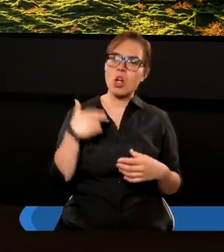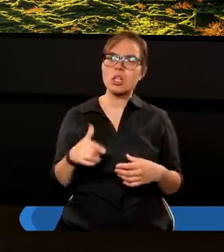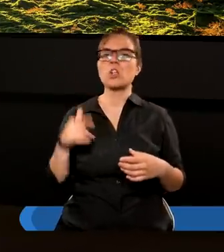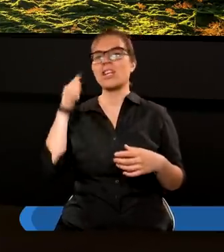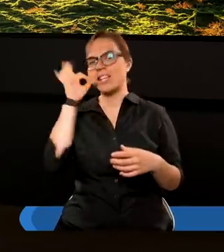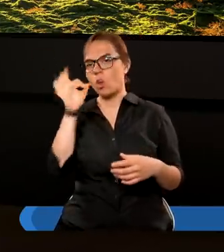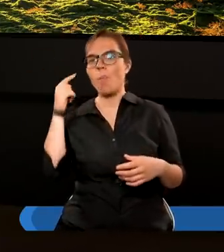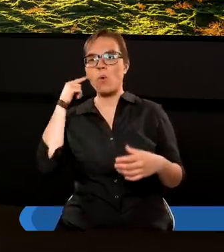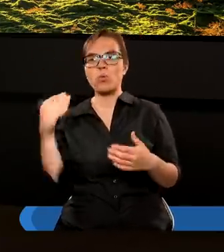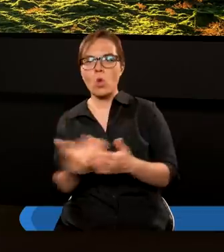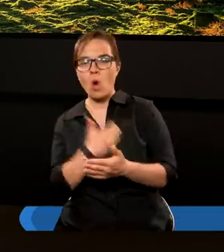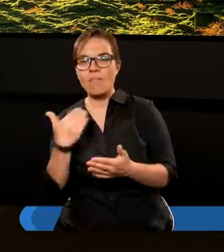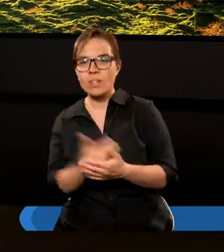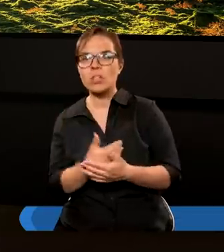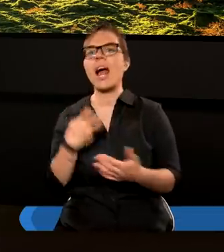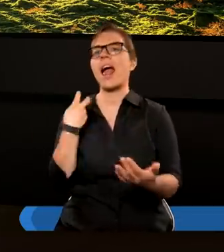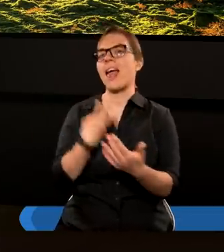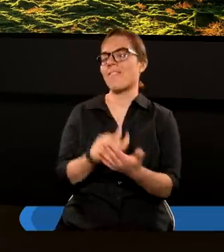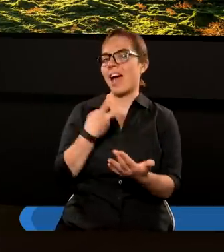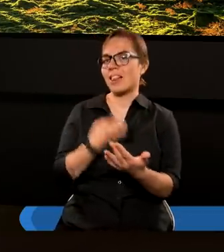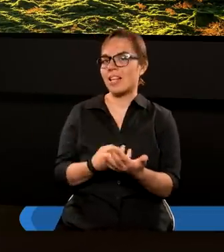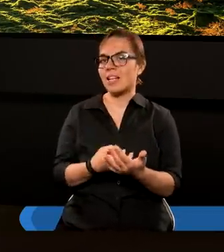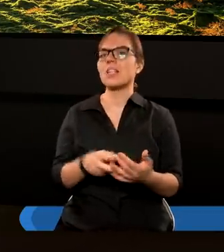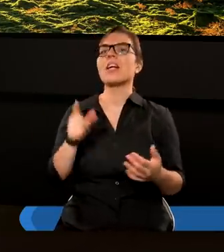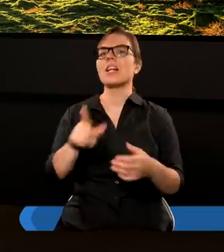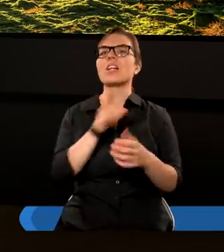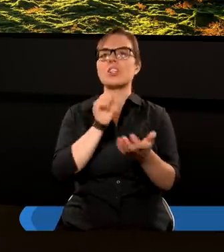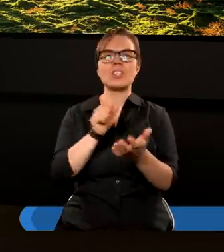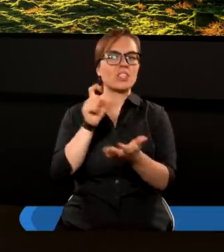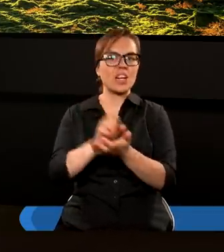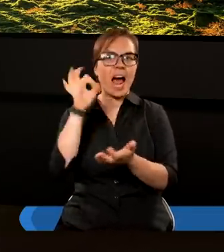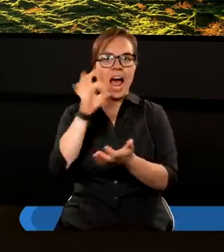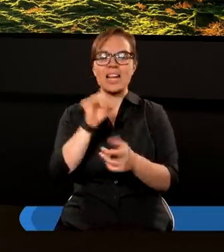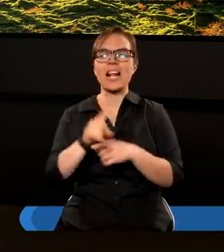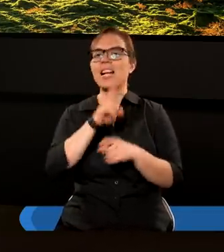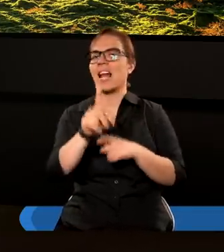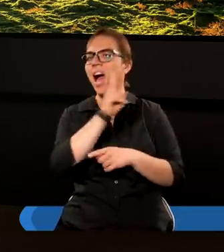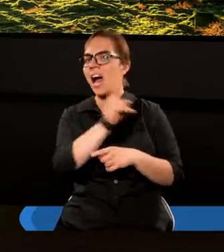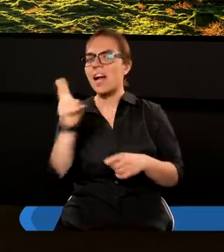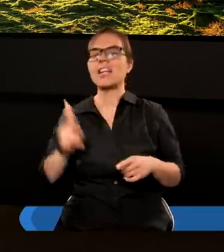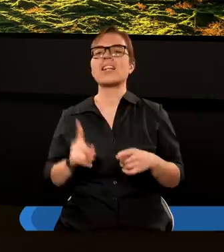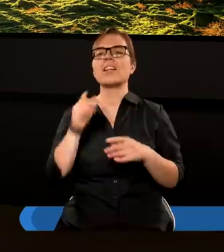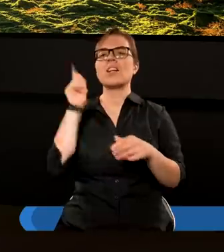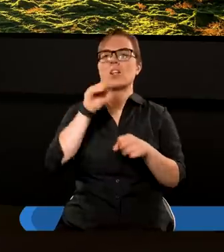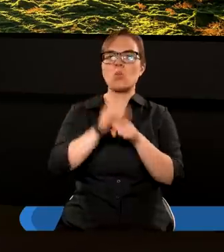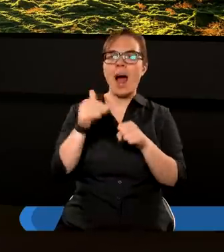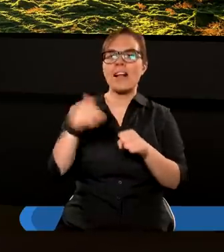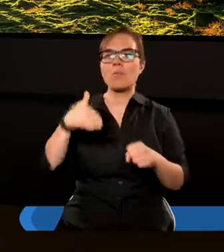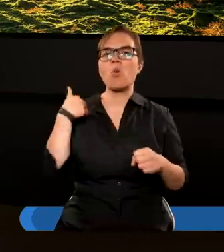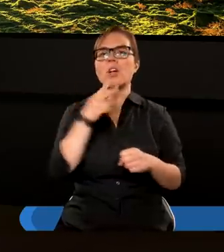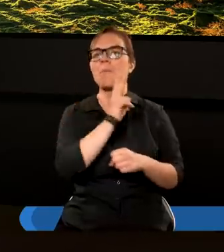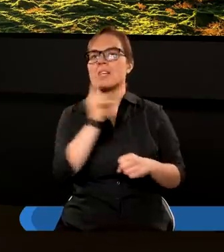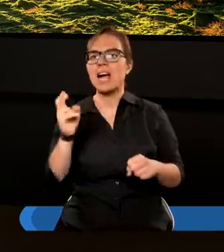nowiną, Ewangelią. Szansa jest dla każdego. Z łaski może być każdy zbawiony,